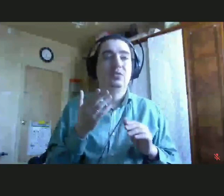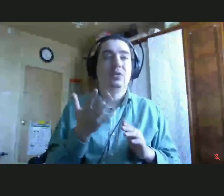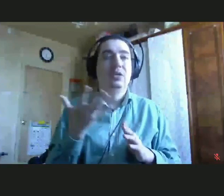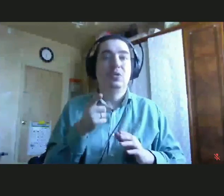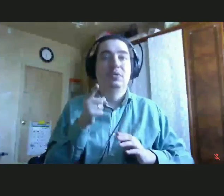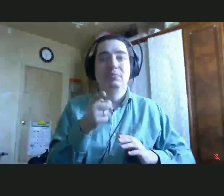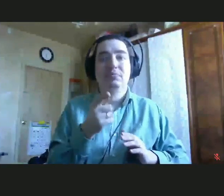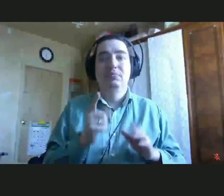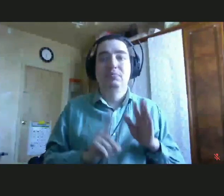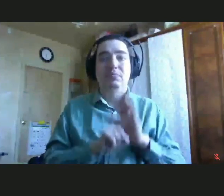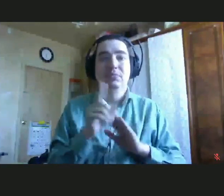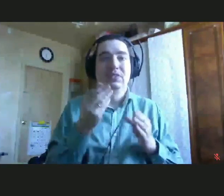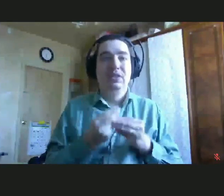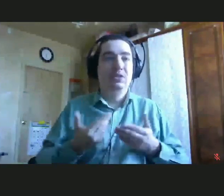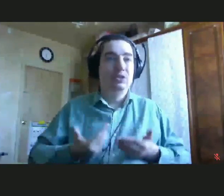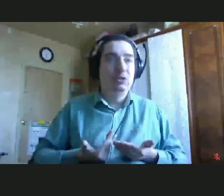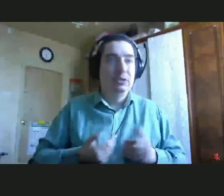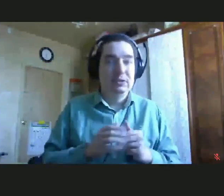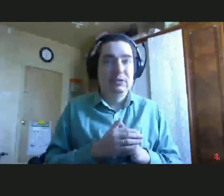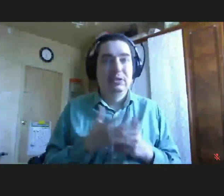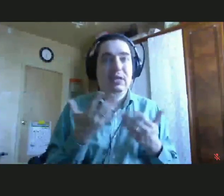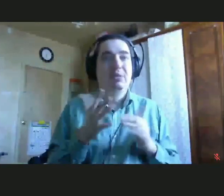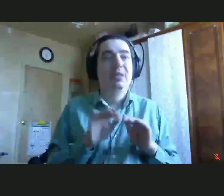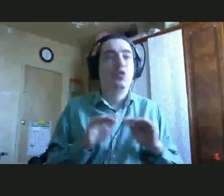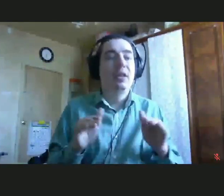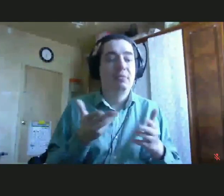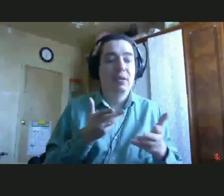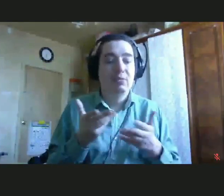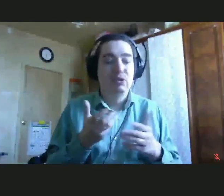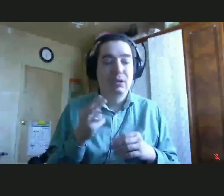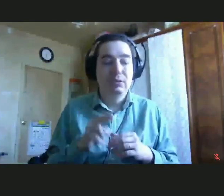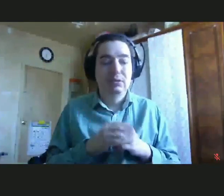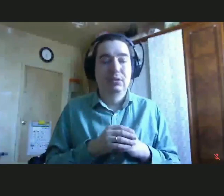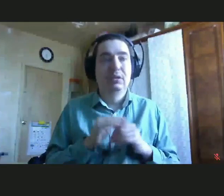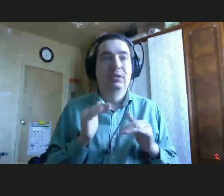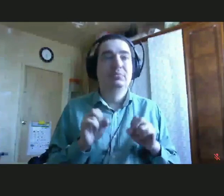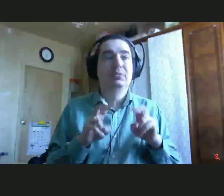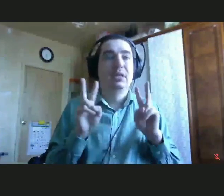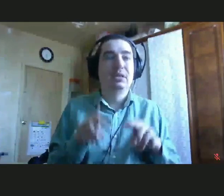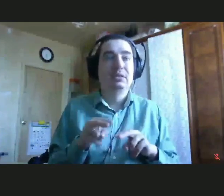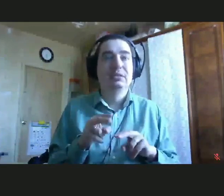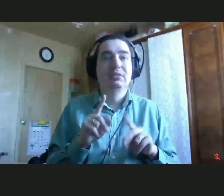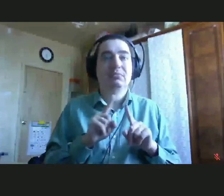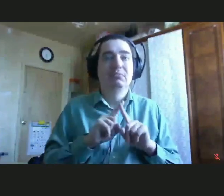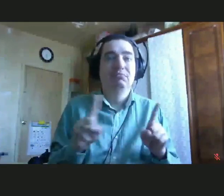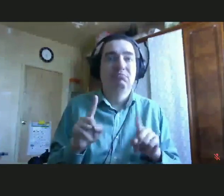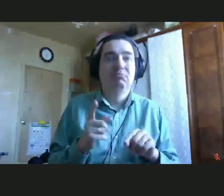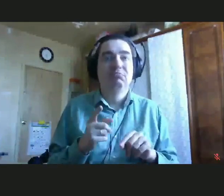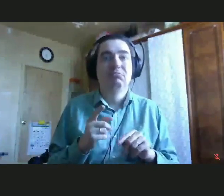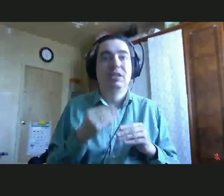свяжут свою жизнь. С какими-то детьми общался логопед и специалист по альтернативной коммуникации, чтобы